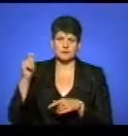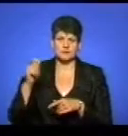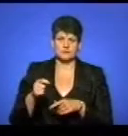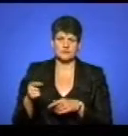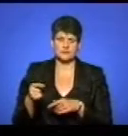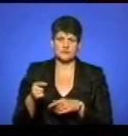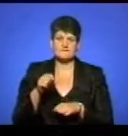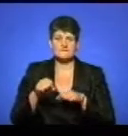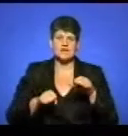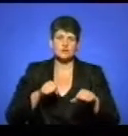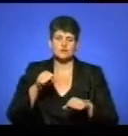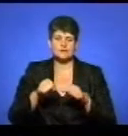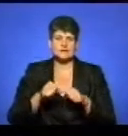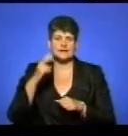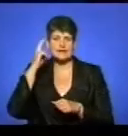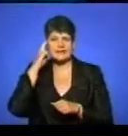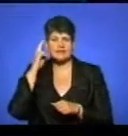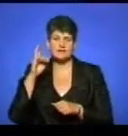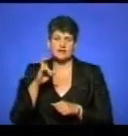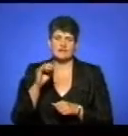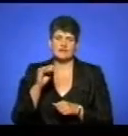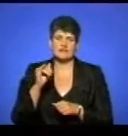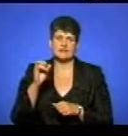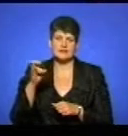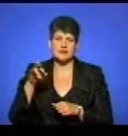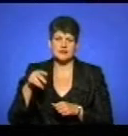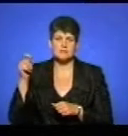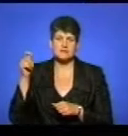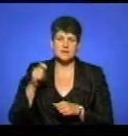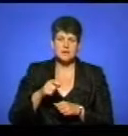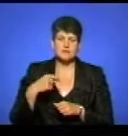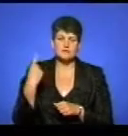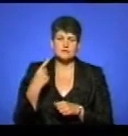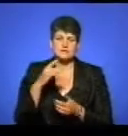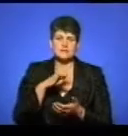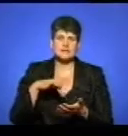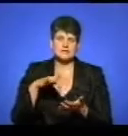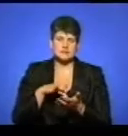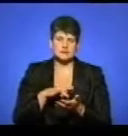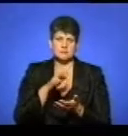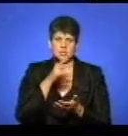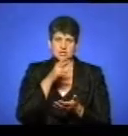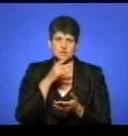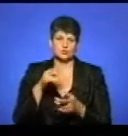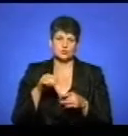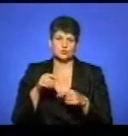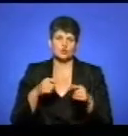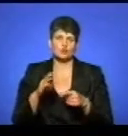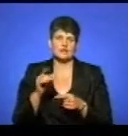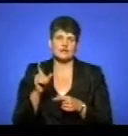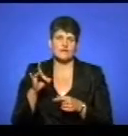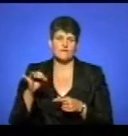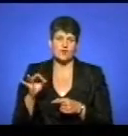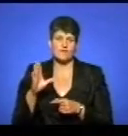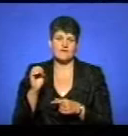Велосипедисти з Києва і Фінляндії приїхали в обласний центр під час промотуру «Євровело». Музика